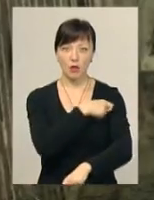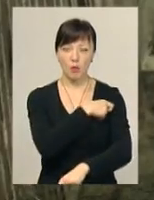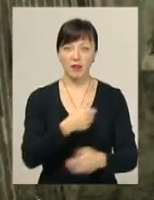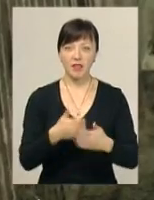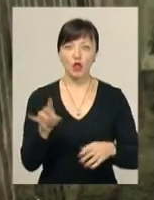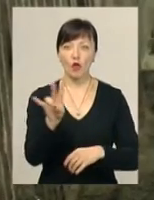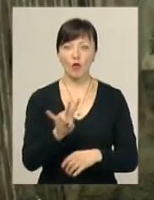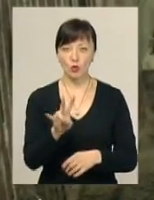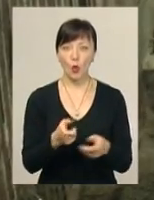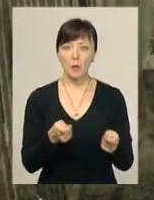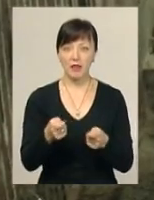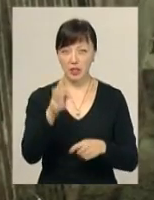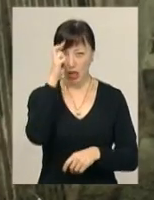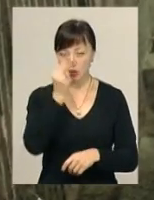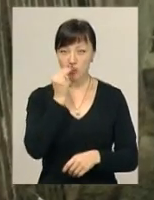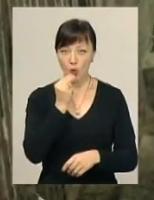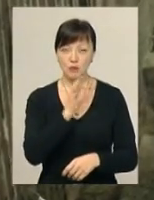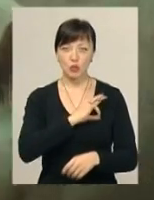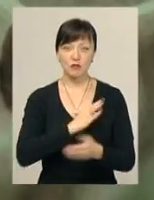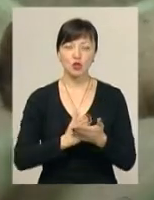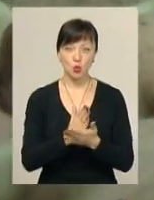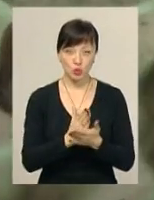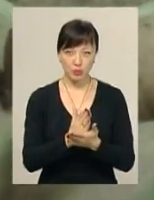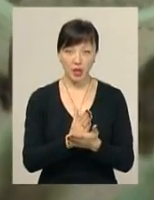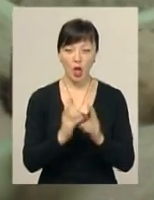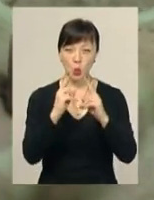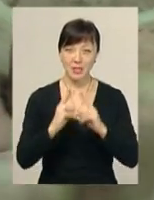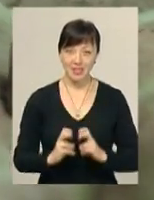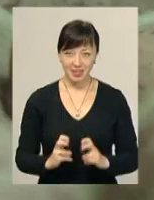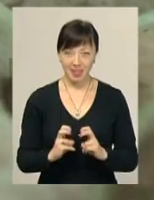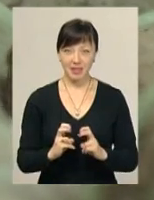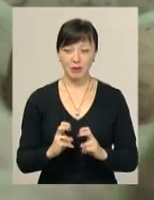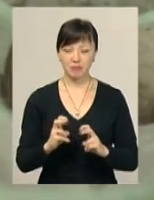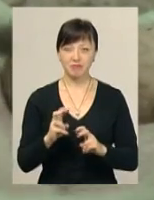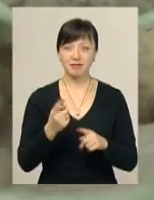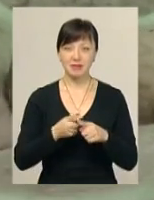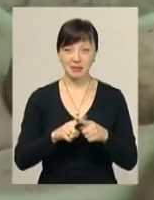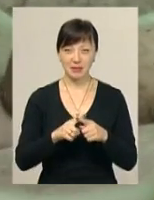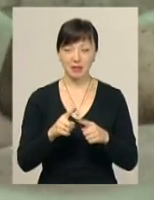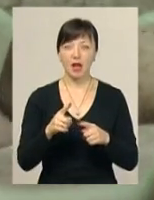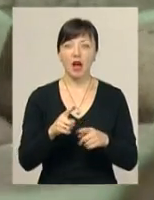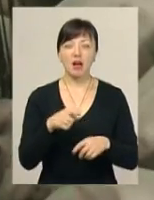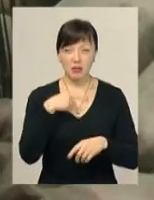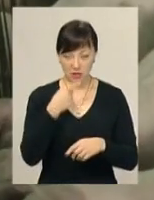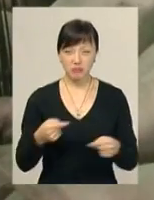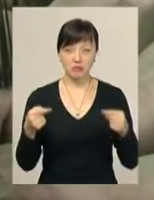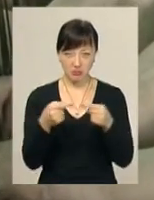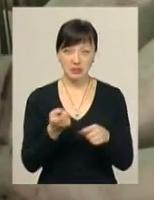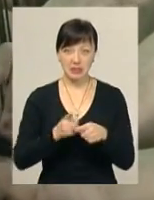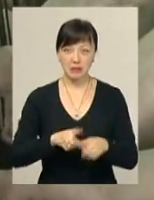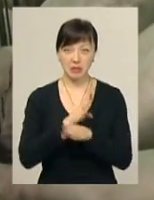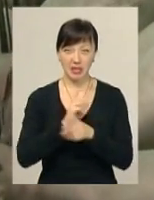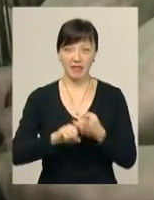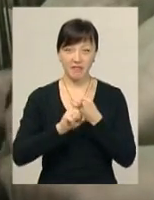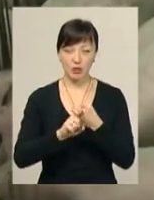Нової Ушиці. В управлінні Держпродспоживслужби України дослідили відібрані проби та встановили, що тварин вразив саме цей смертельний